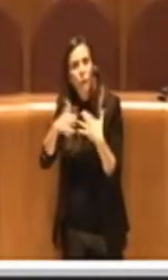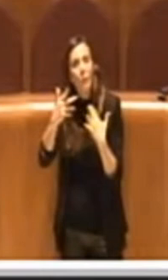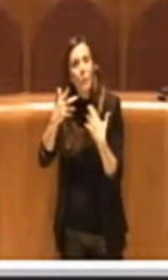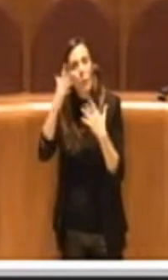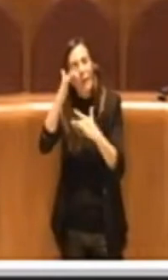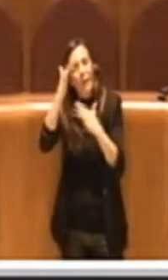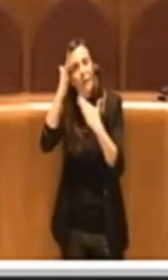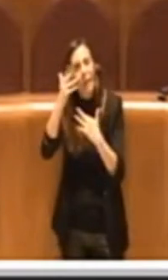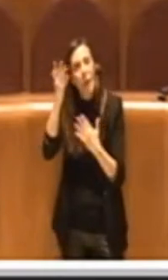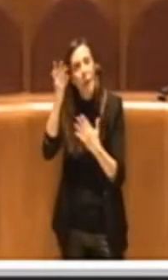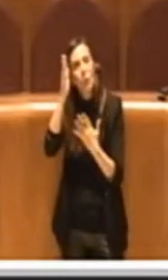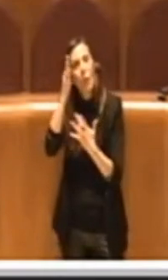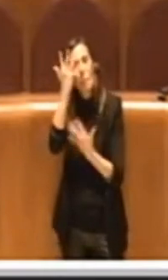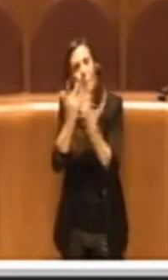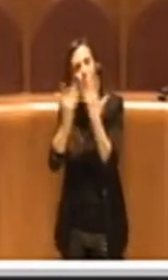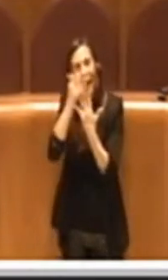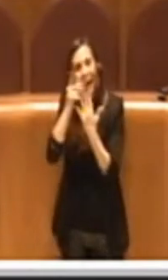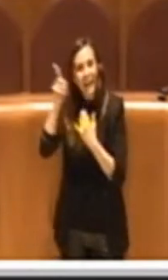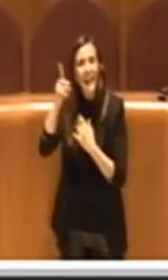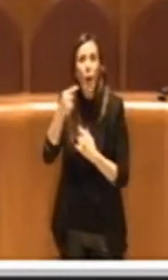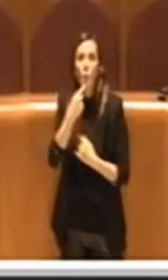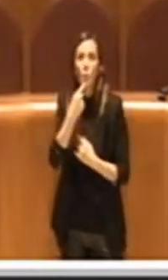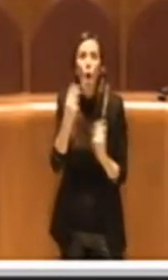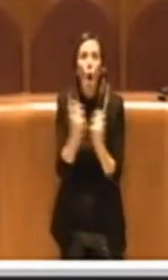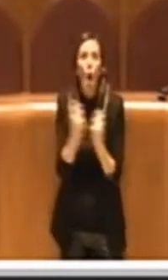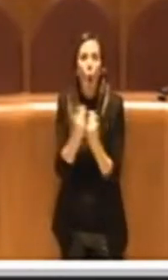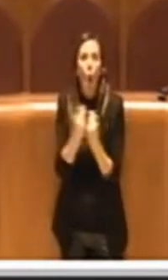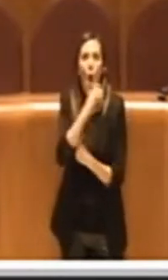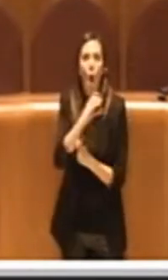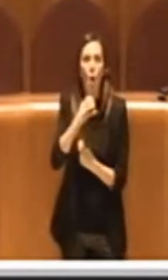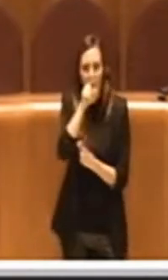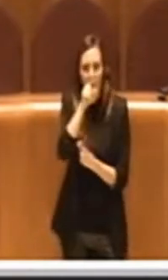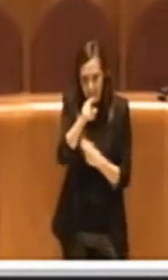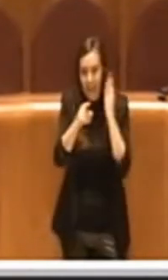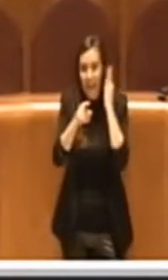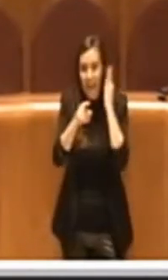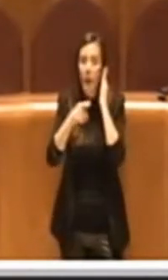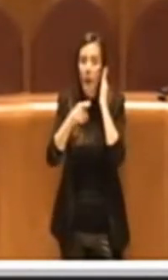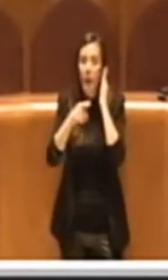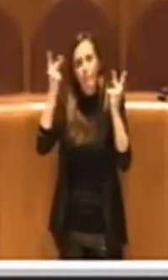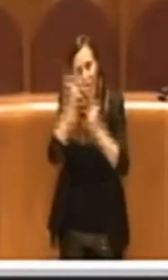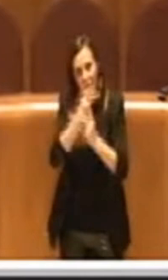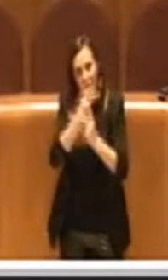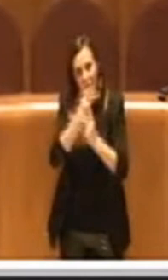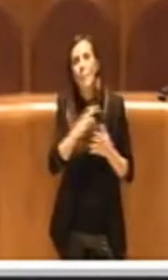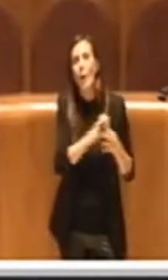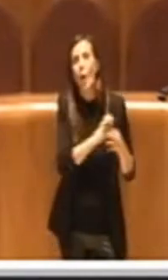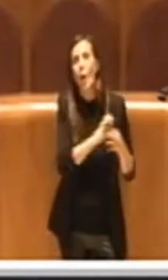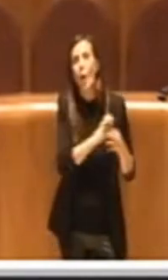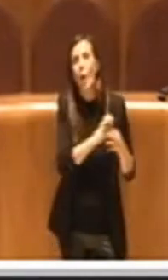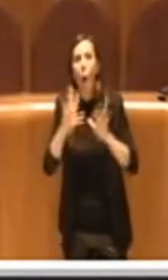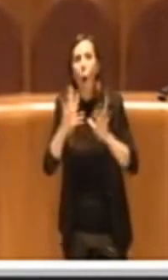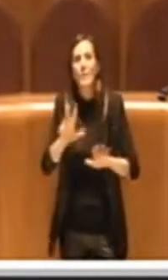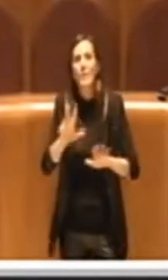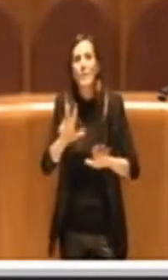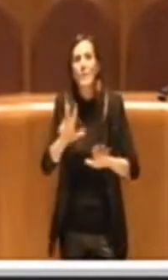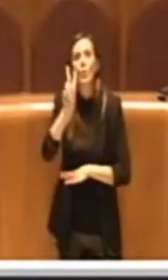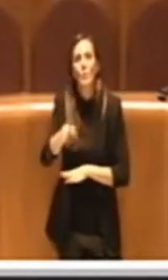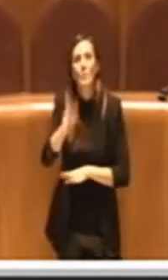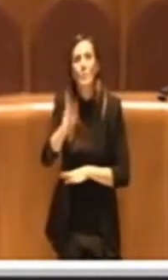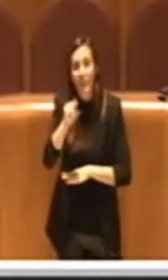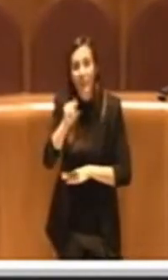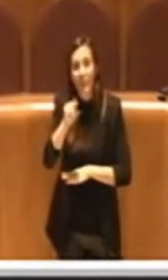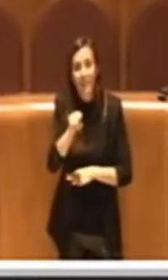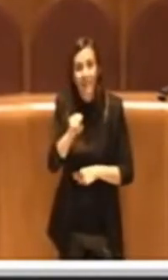Invece, su quanto diceva il Consigliere Corsetti, un po' fuori contesto, però riguarda sempre la durata, per carità, la 81-2020 definisce una